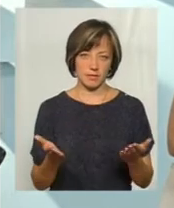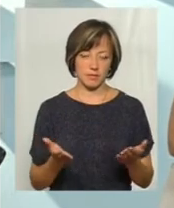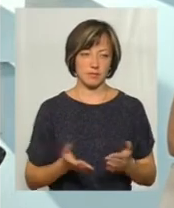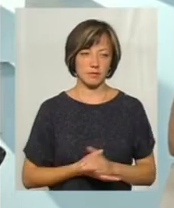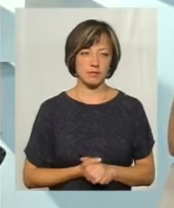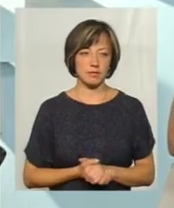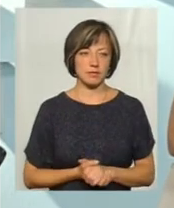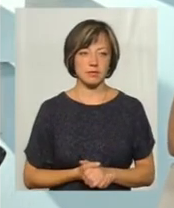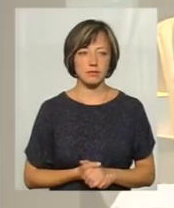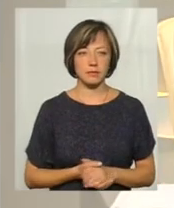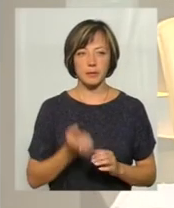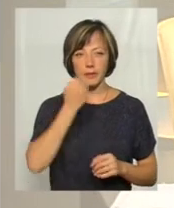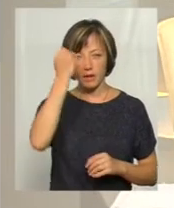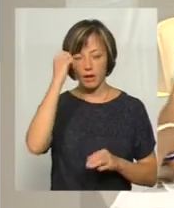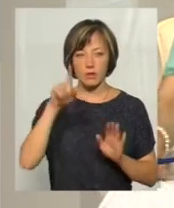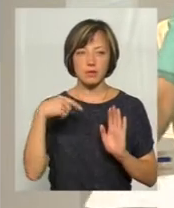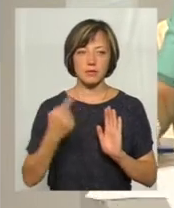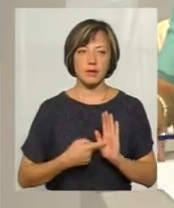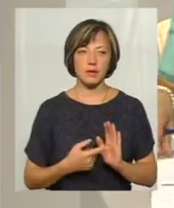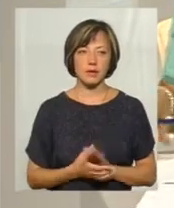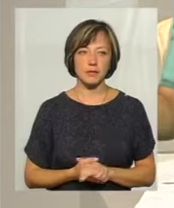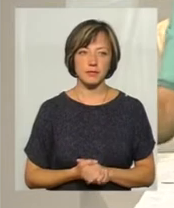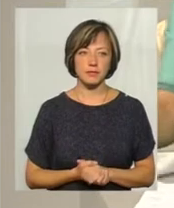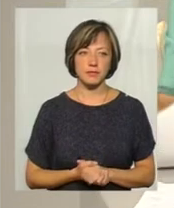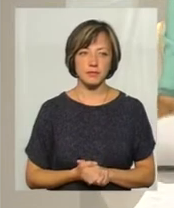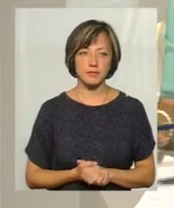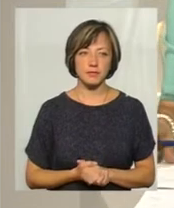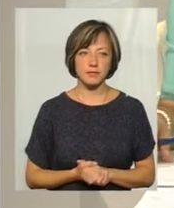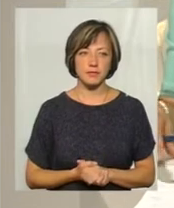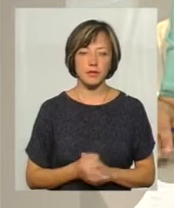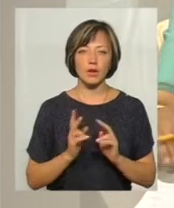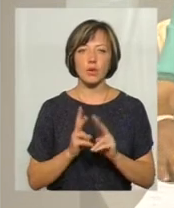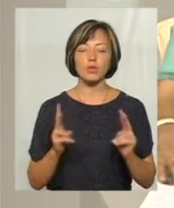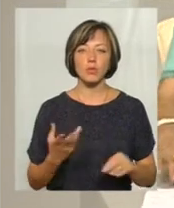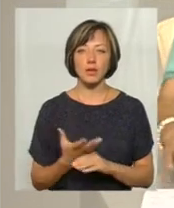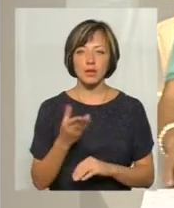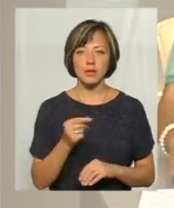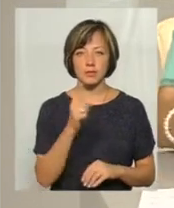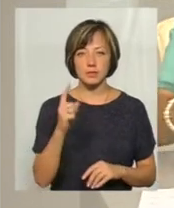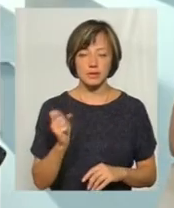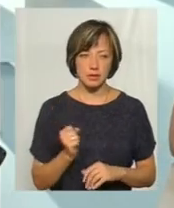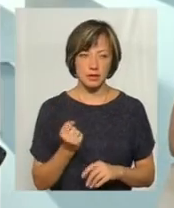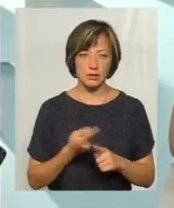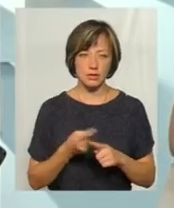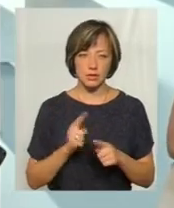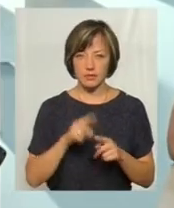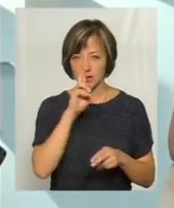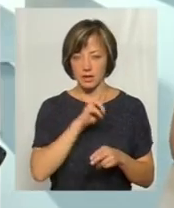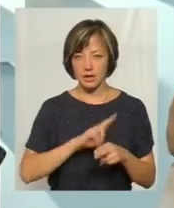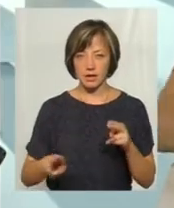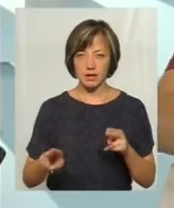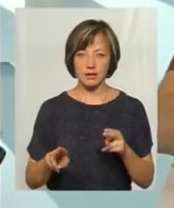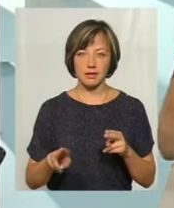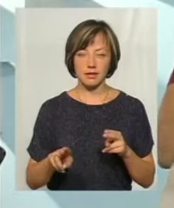Дякую за запитання. Пане Олексію, хто платитиме за ті втрати в